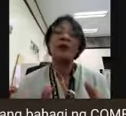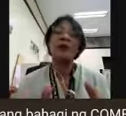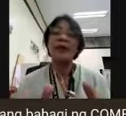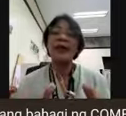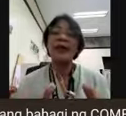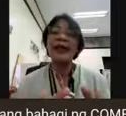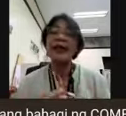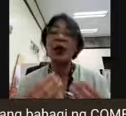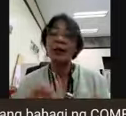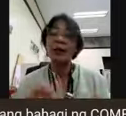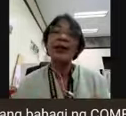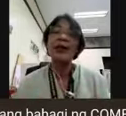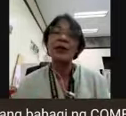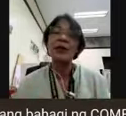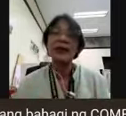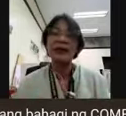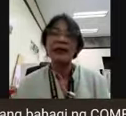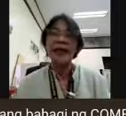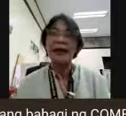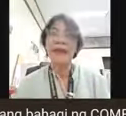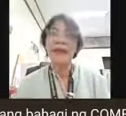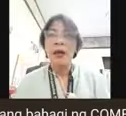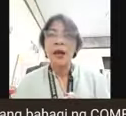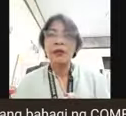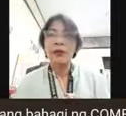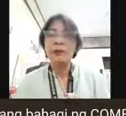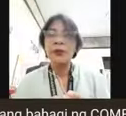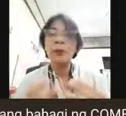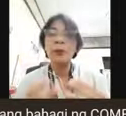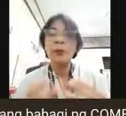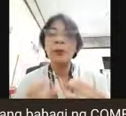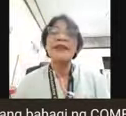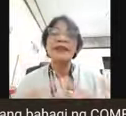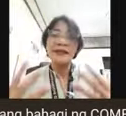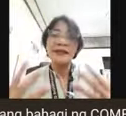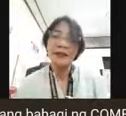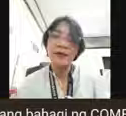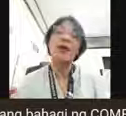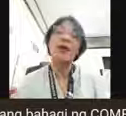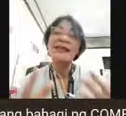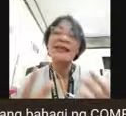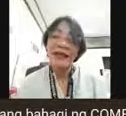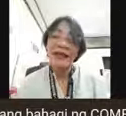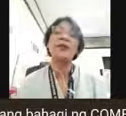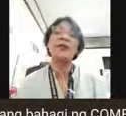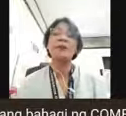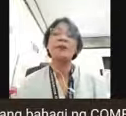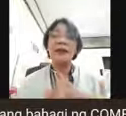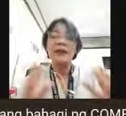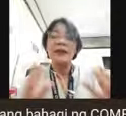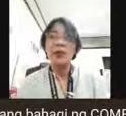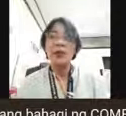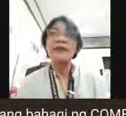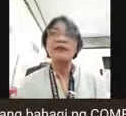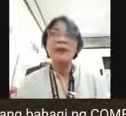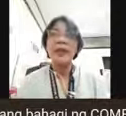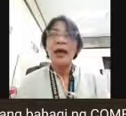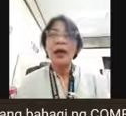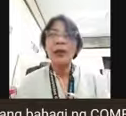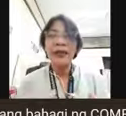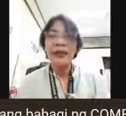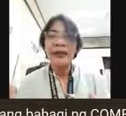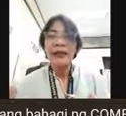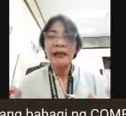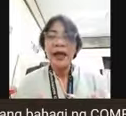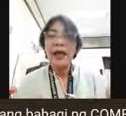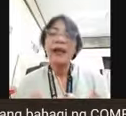dahil sa COMELEC, ang gusto natin mangyari, to provide an accessible, safe, no, inclusive, wherein,